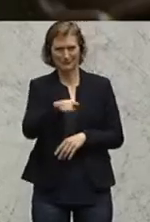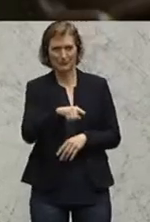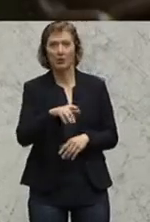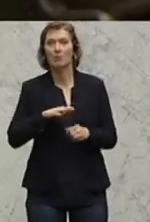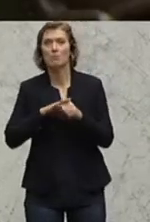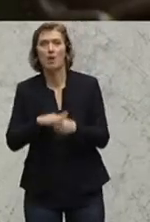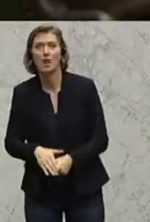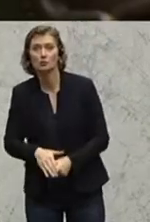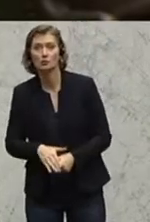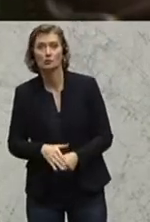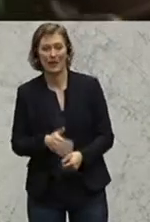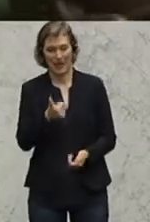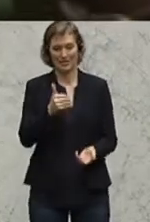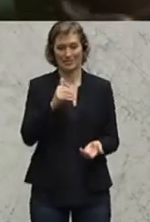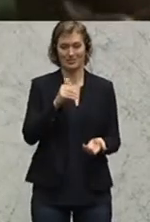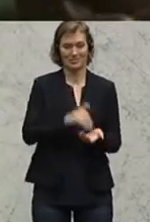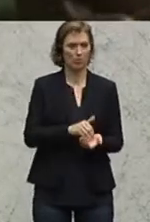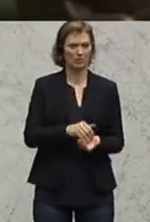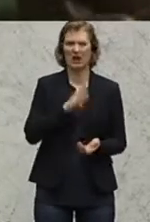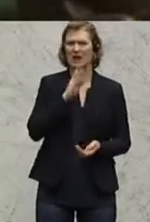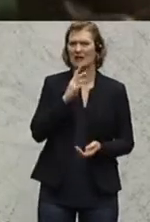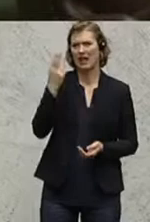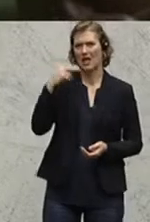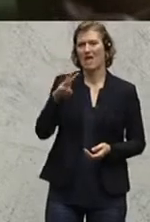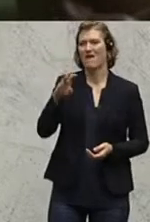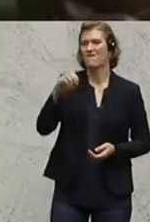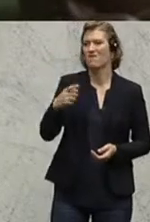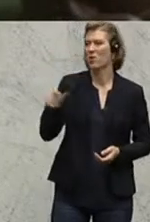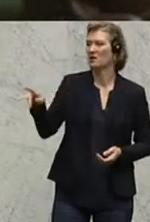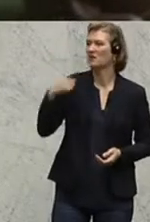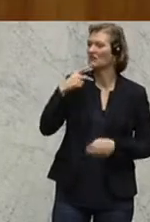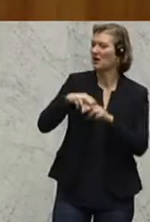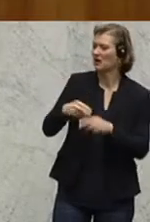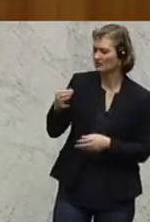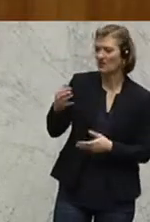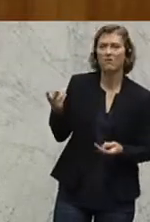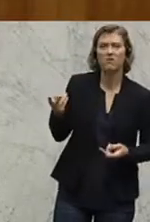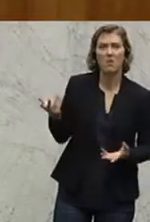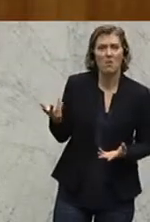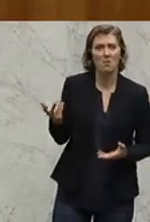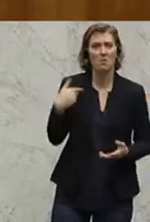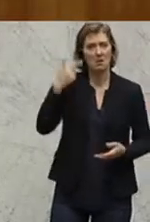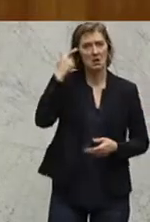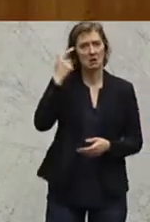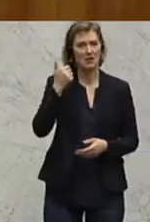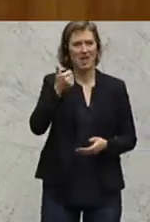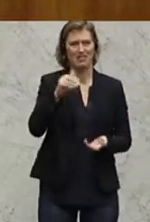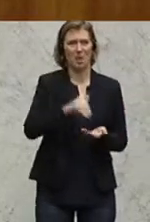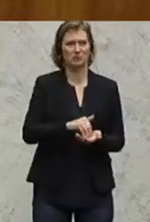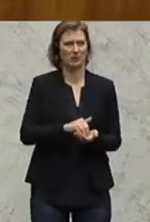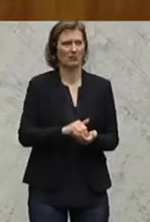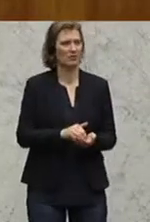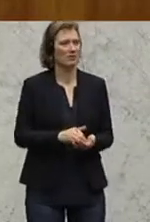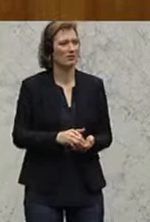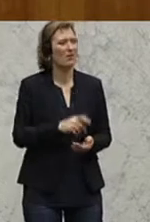belastet. Von den berühmten Tausenden, den der Herr Wöginger heute wieder angesprochen haben, wird nicht mehr viel übrig bleiben. Ich erinnere mich übrigens an den Tausender,